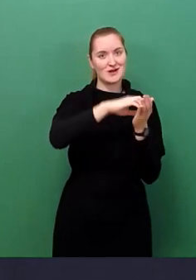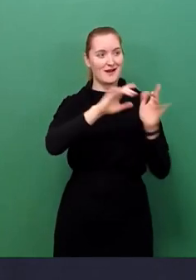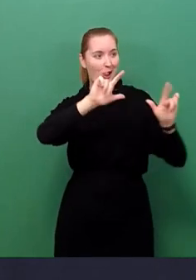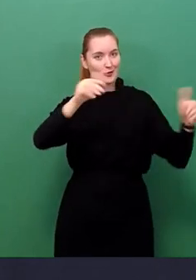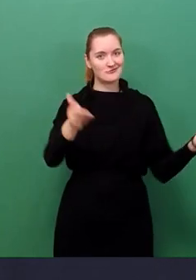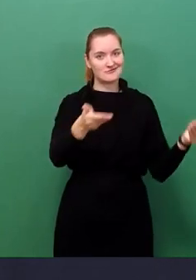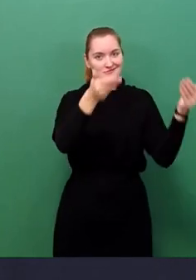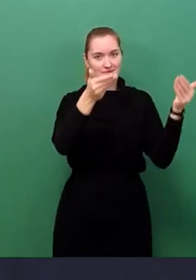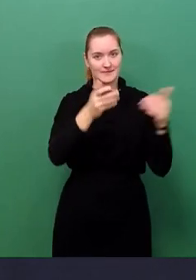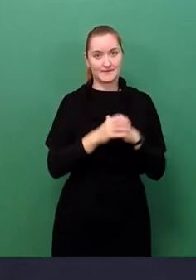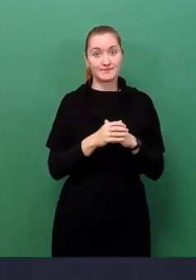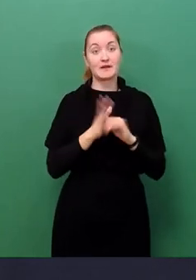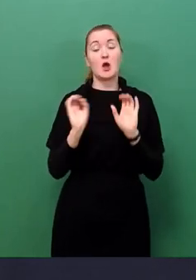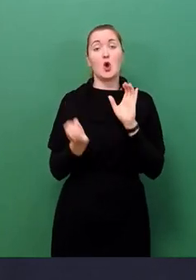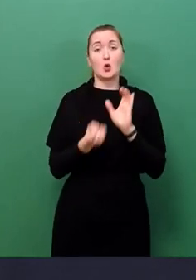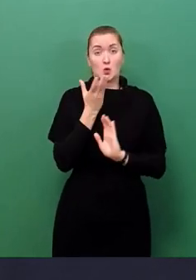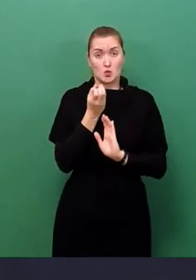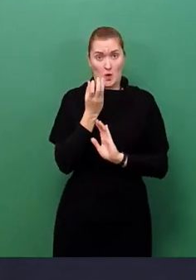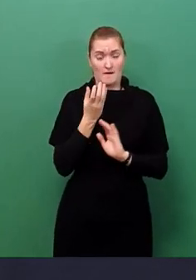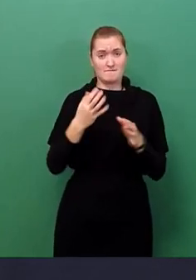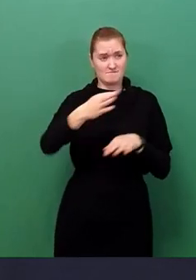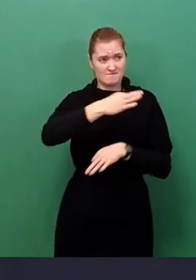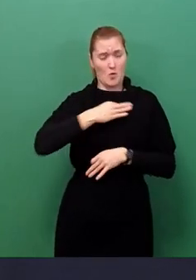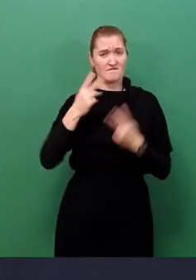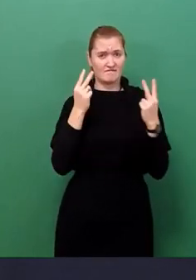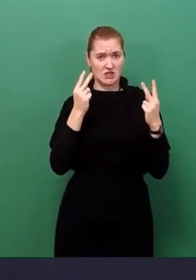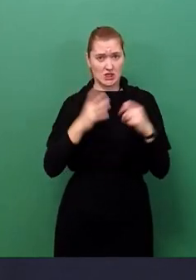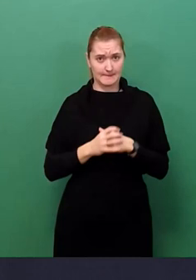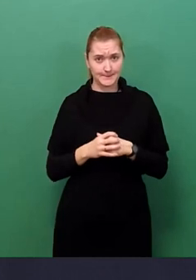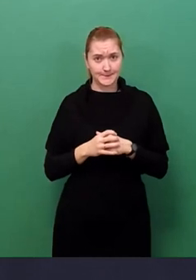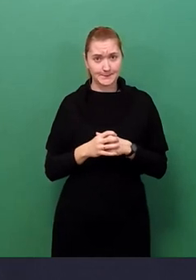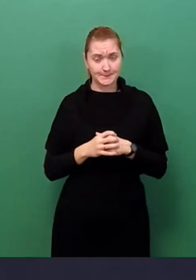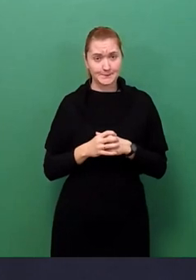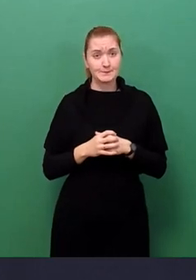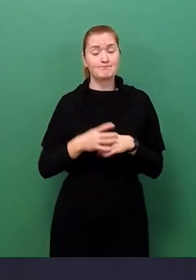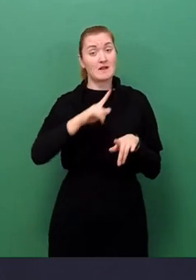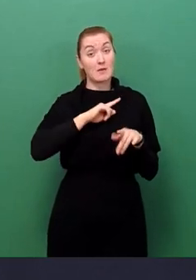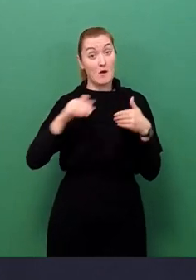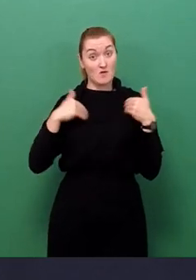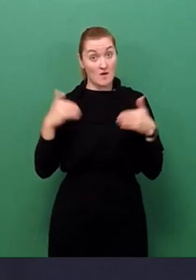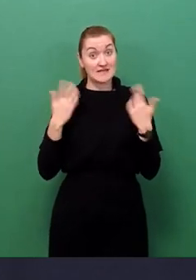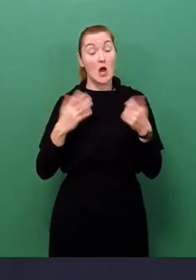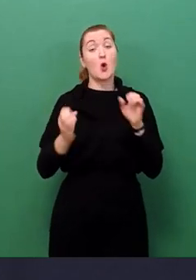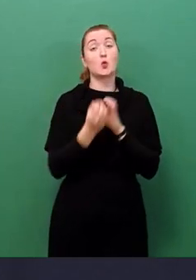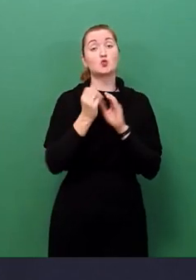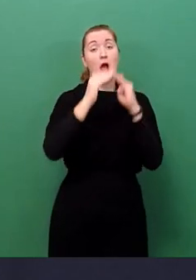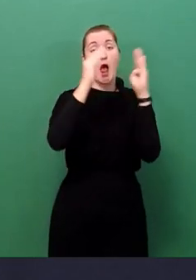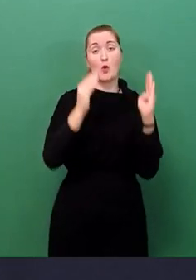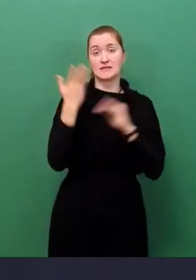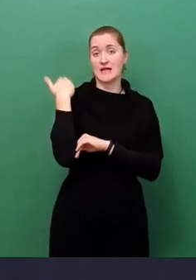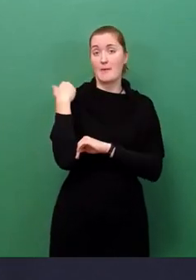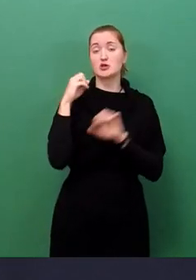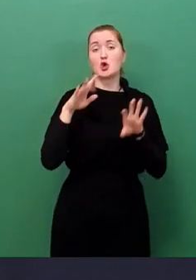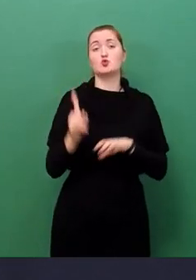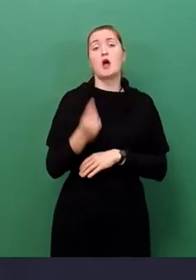Kultur spielt hier eine besondere Rolle. Besonders gefreut haben wir uns, dass sich der Umbau des Kulturhauses aus den 50er Jahren an der